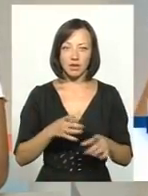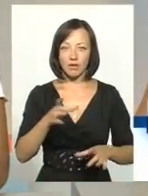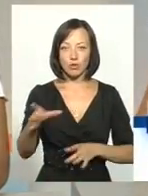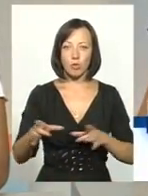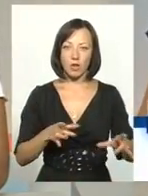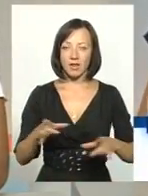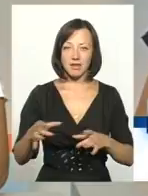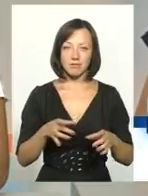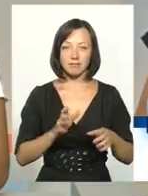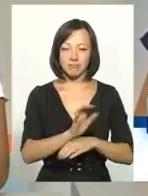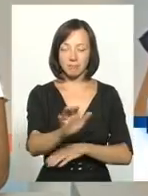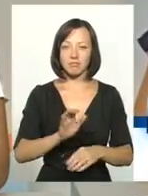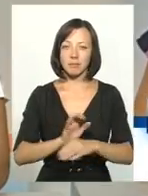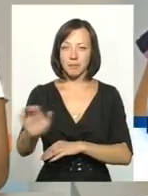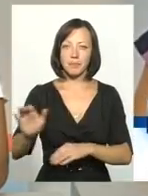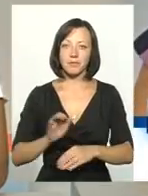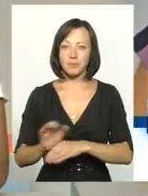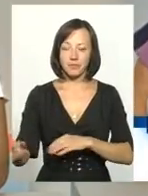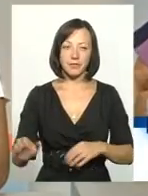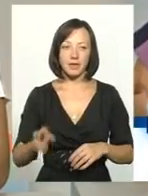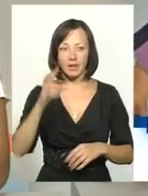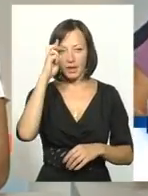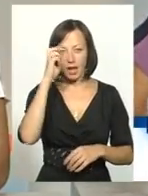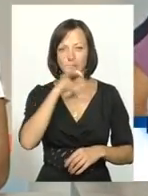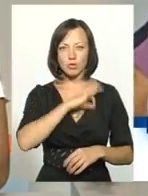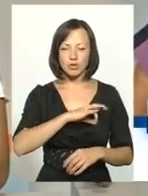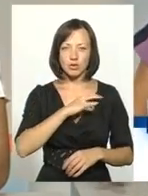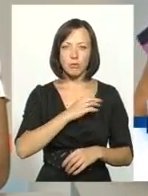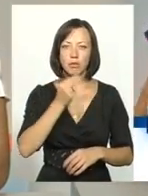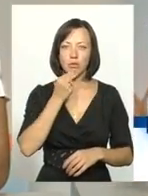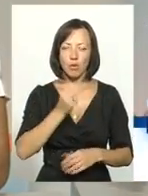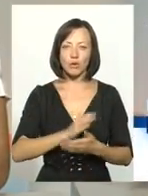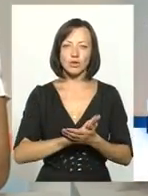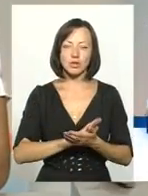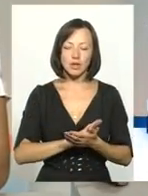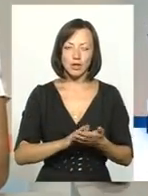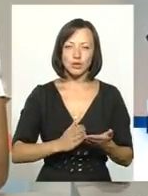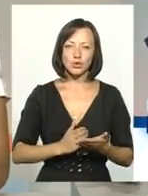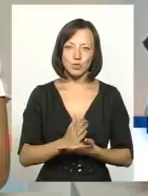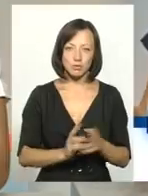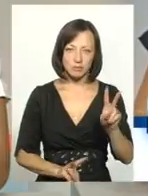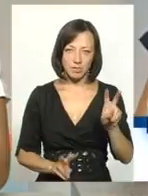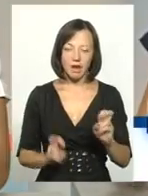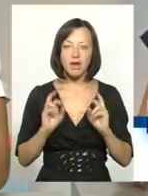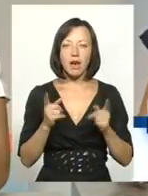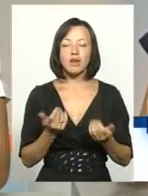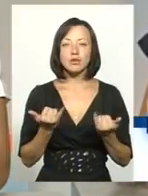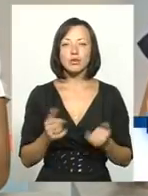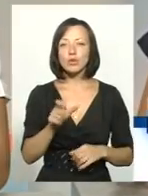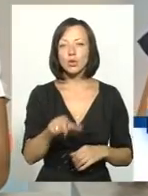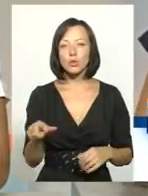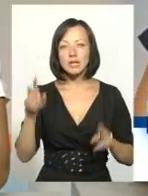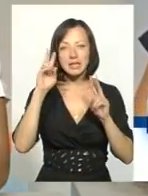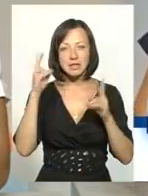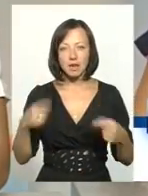футболилась, футболилась, і сьогодні вона держспожив, прод, служба. Як сьогодні? Люди навіть і не